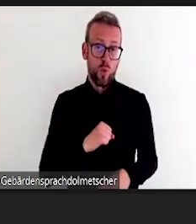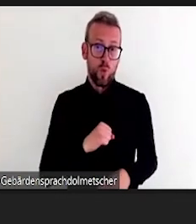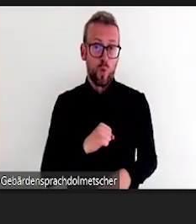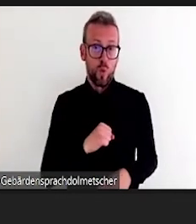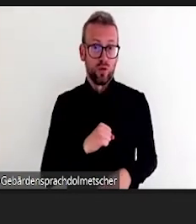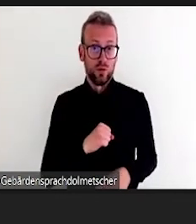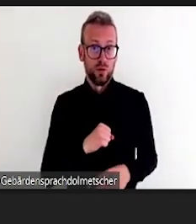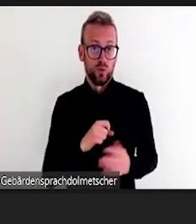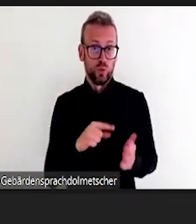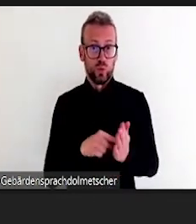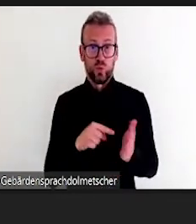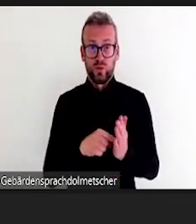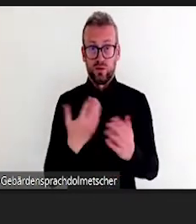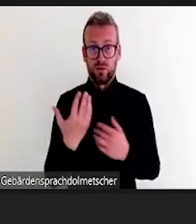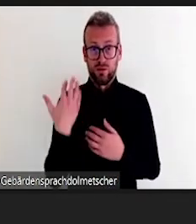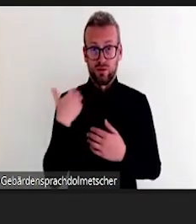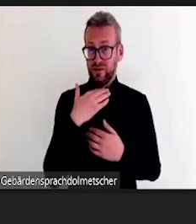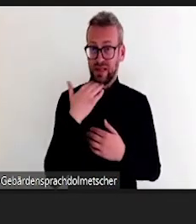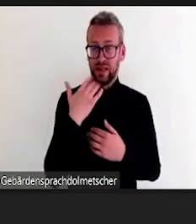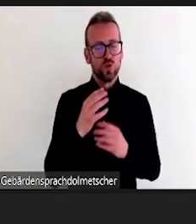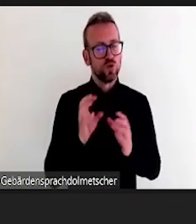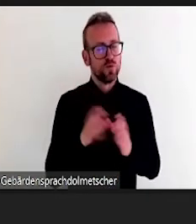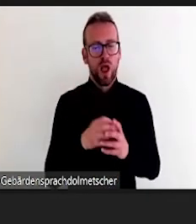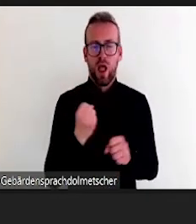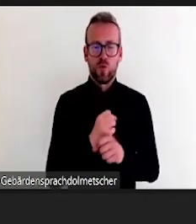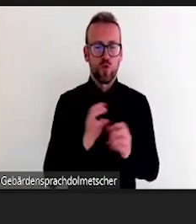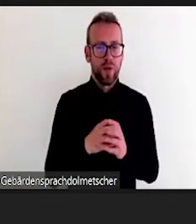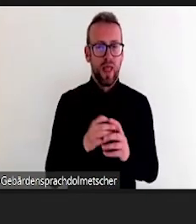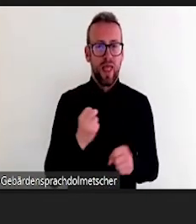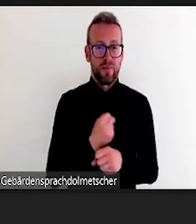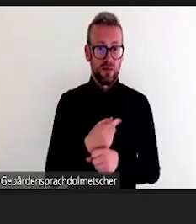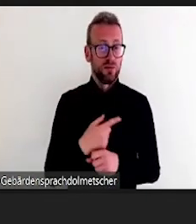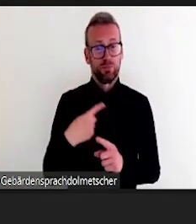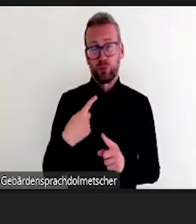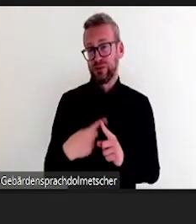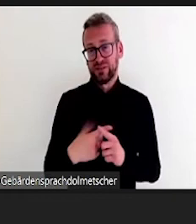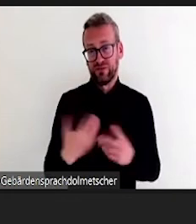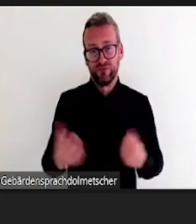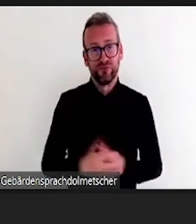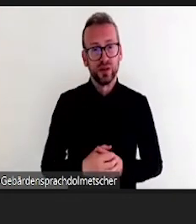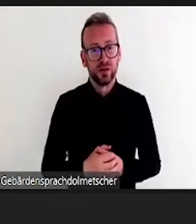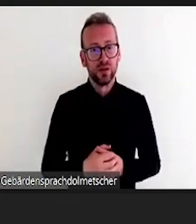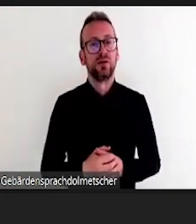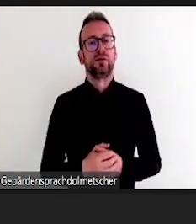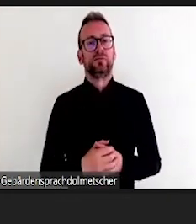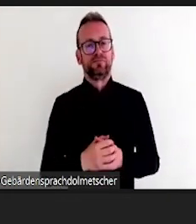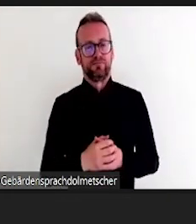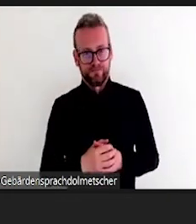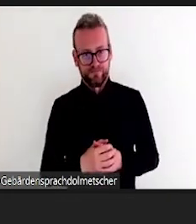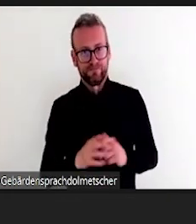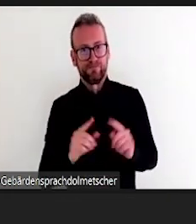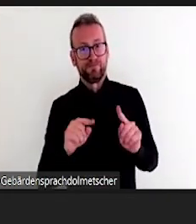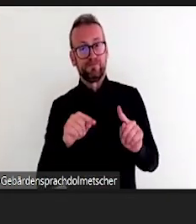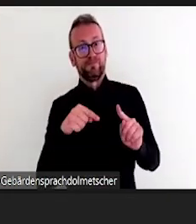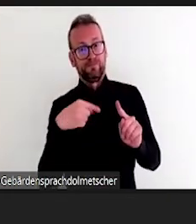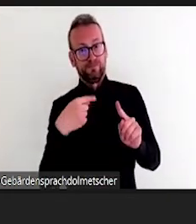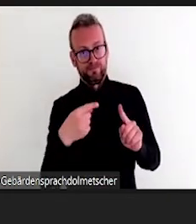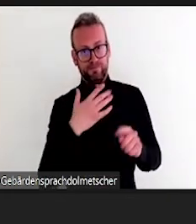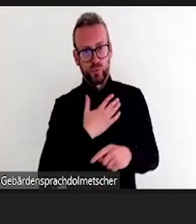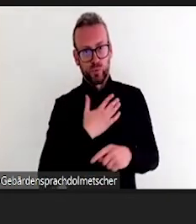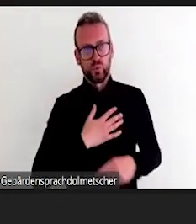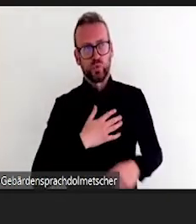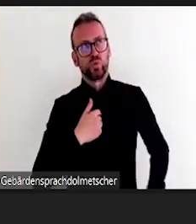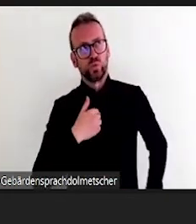noch ein bisschen darüber hinaus nachdenken. Sie können natürlich über die ersten Schritte hinaus ganze Lehr- und Lernszenarien degklusiv konzipieren.